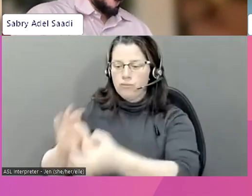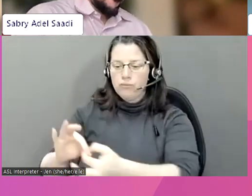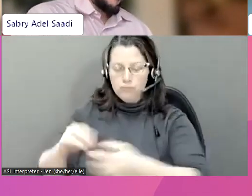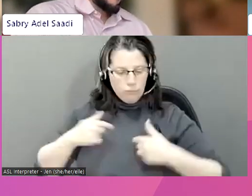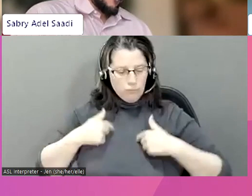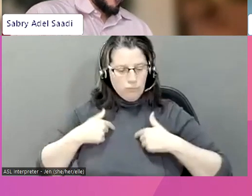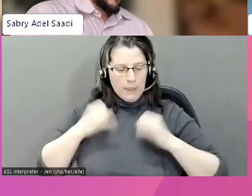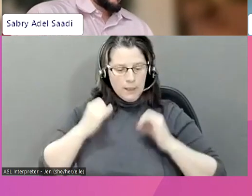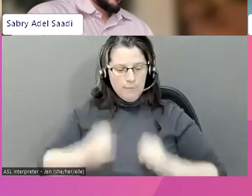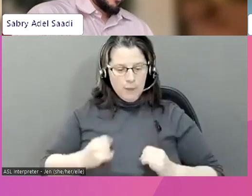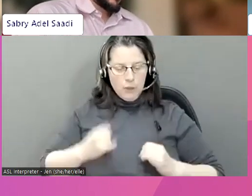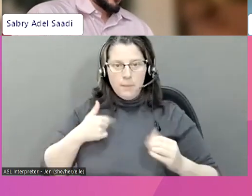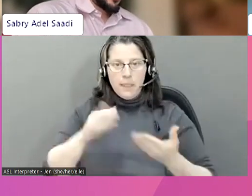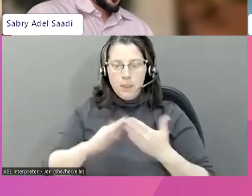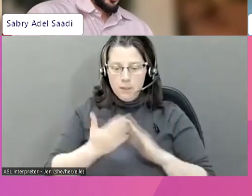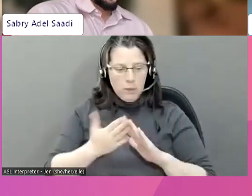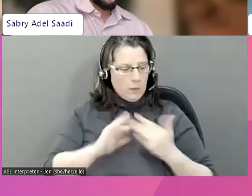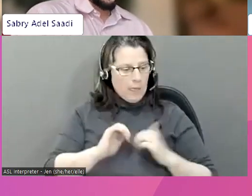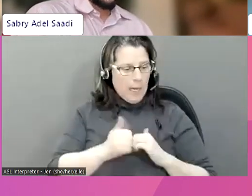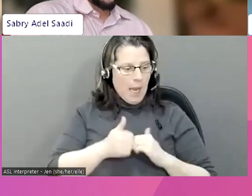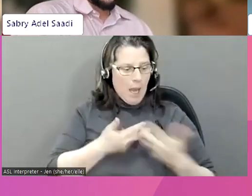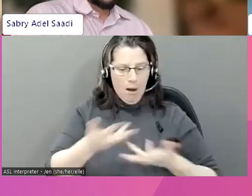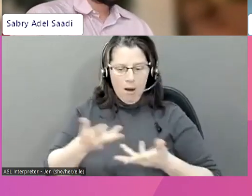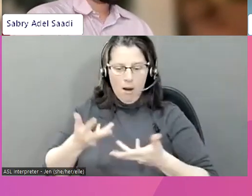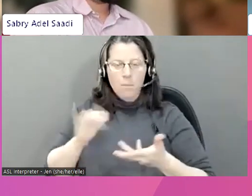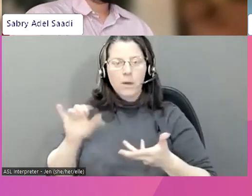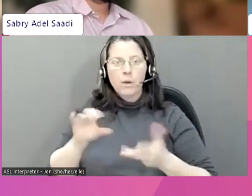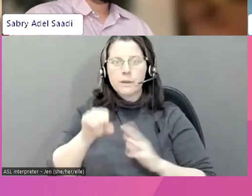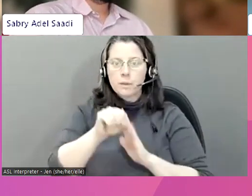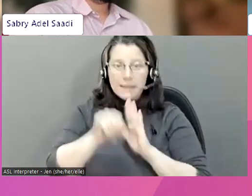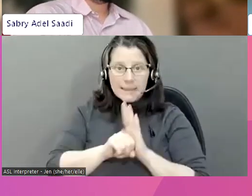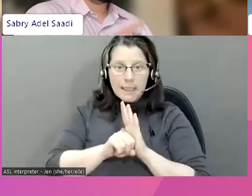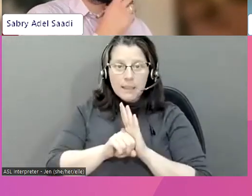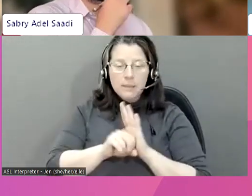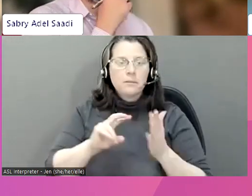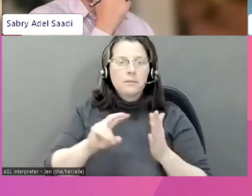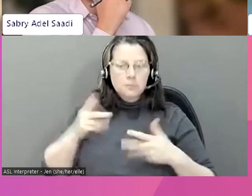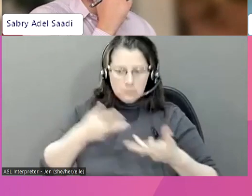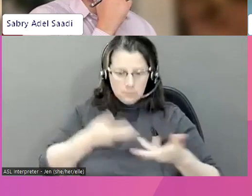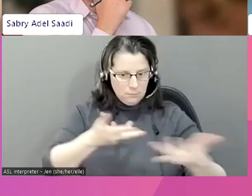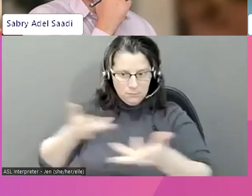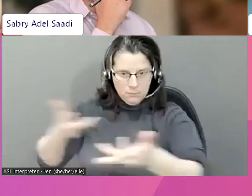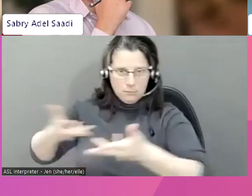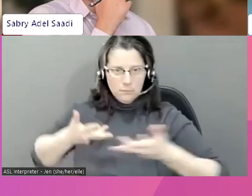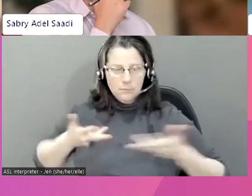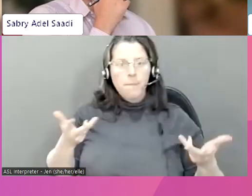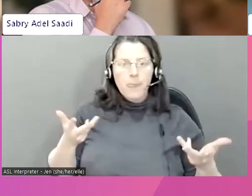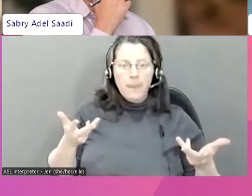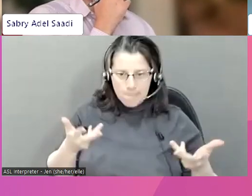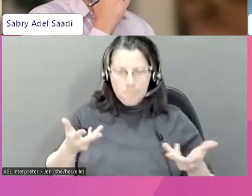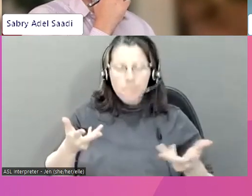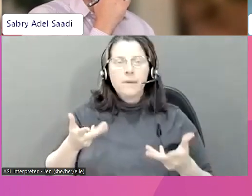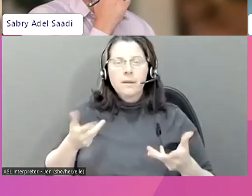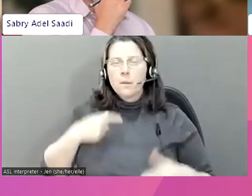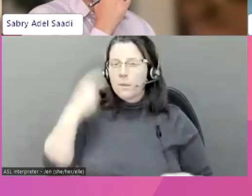manière dont on peut fonctionner en tant qu'individu, avec la collectivité et aussi avec l'État. Mais le seul des avantages, c'est que lorsqu'on